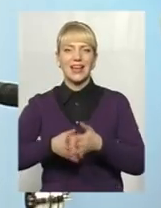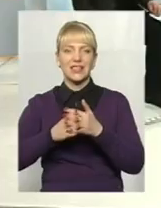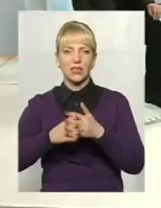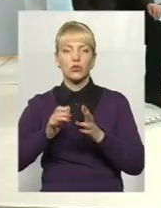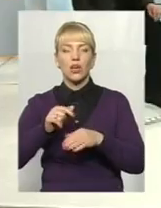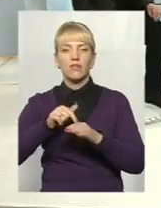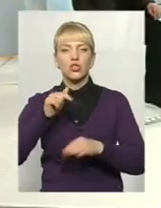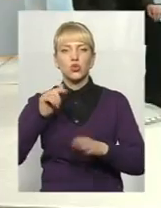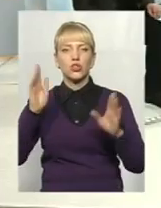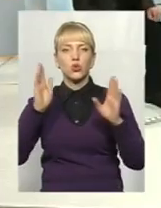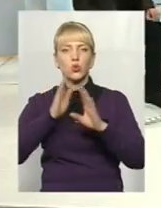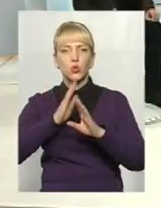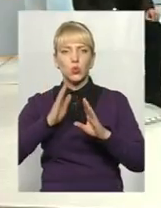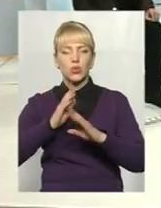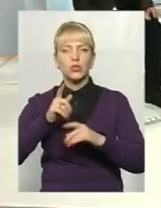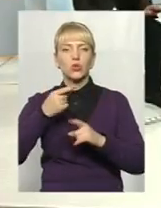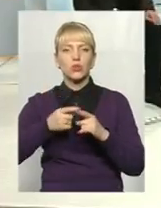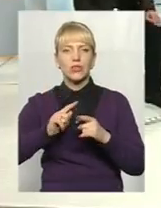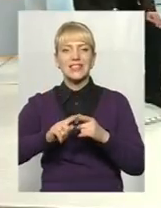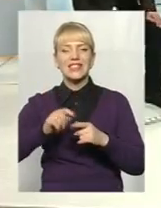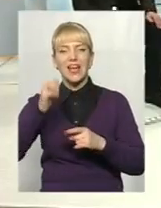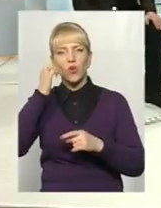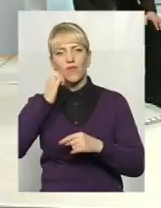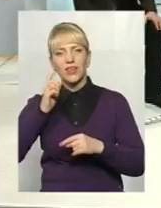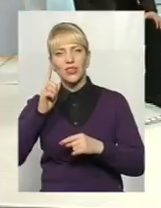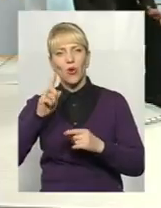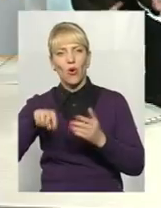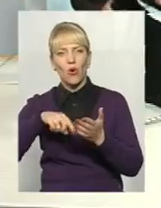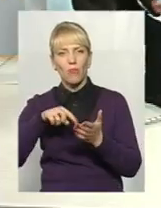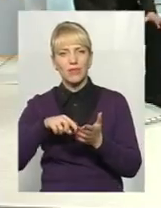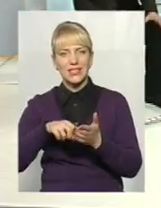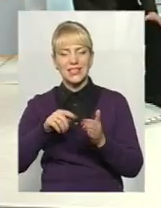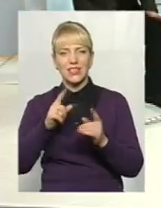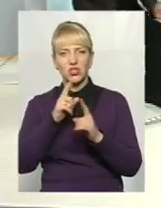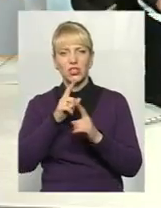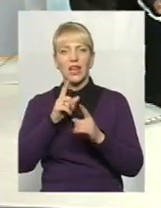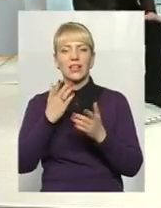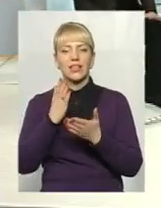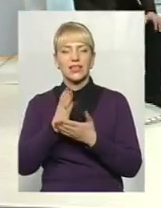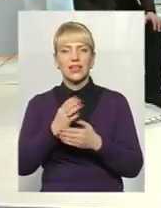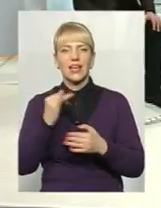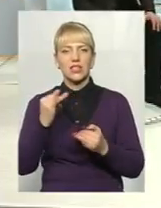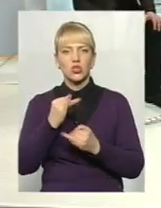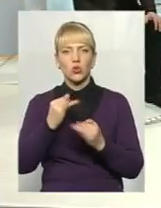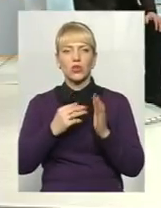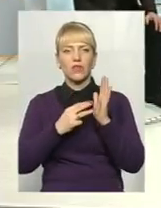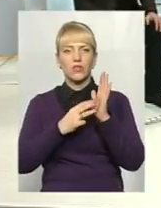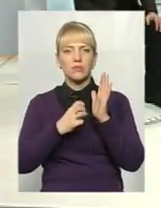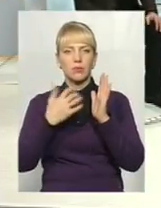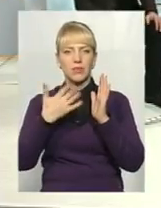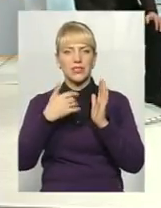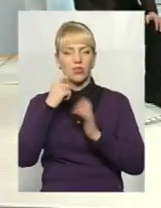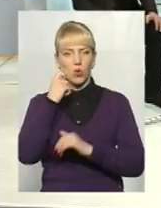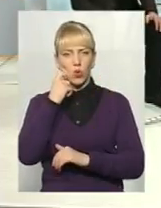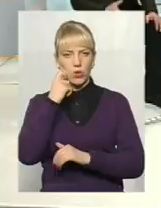дух того старовинного містечка, малесенького містечка, яке має славну історію більше 850 років.